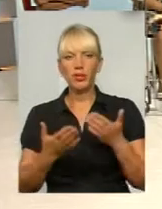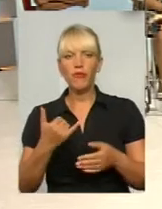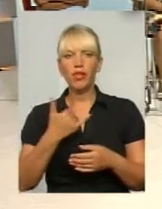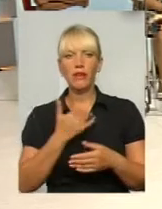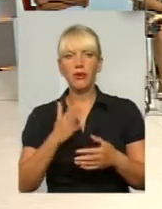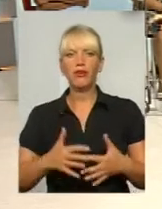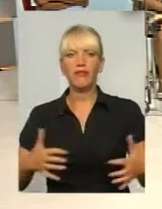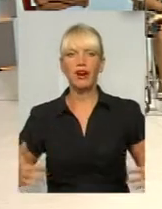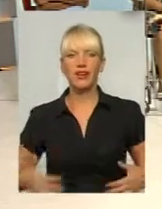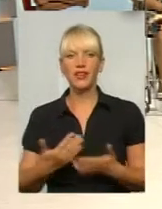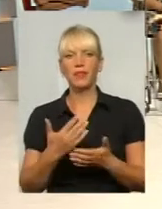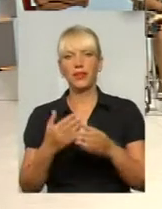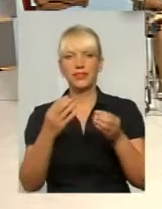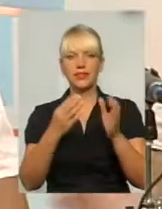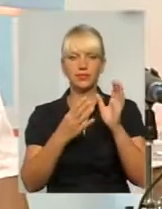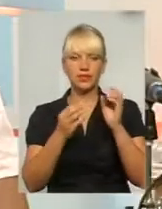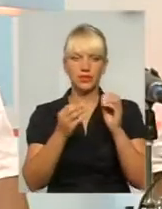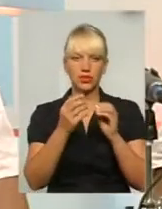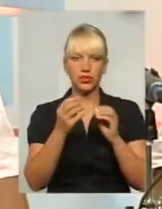тварин, межах 110-90,